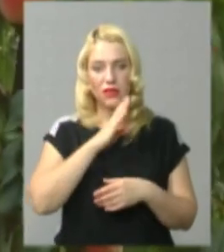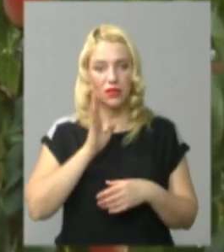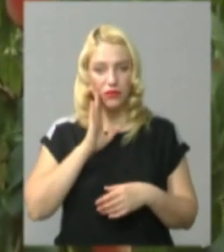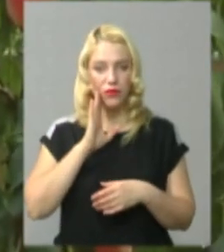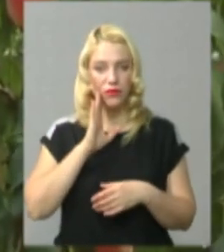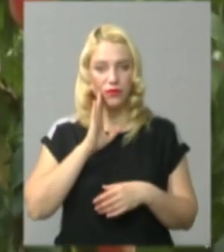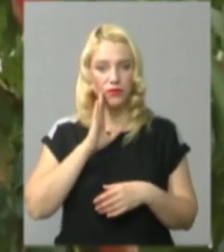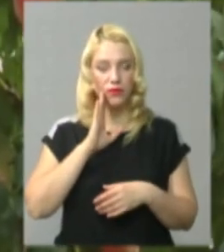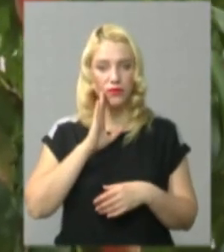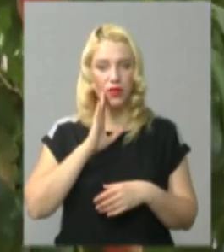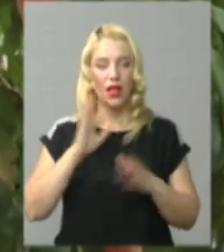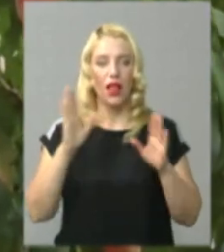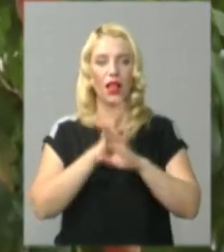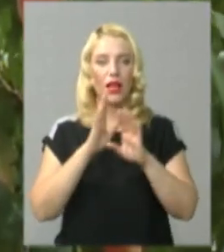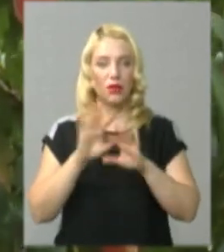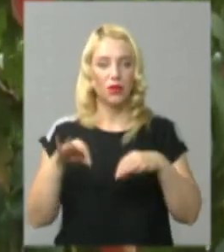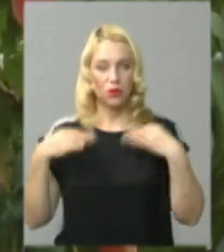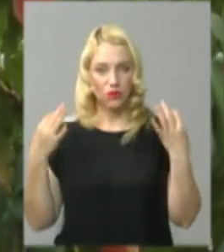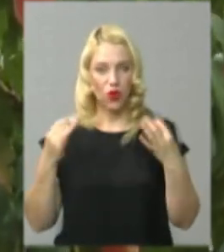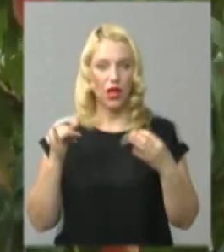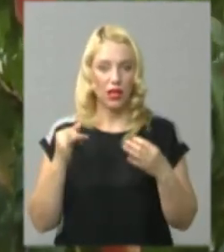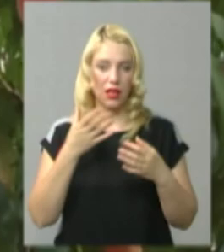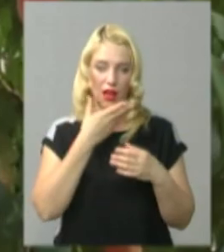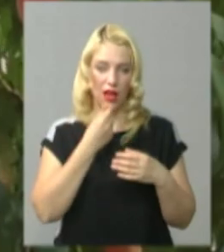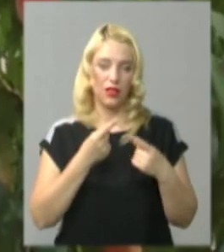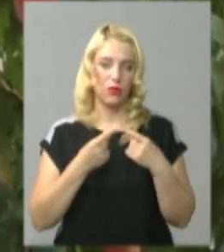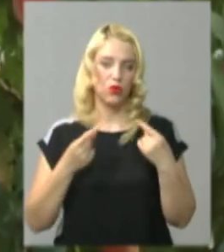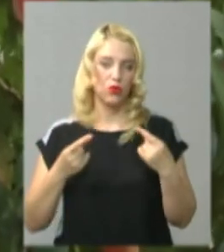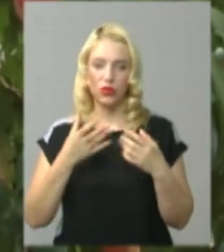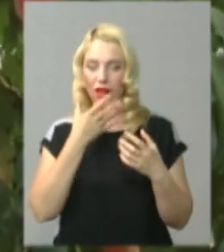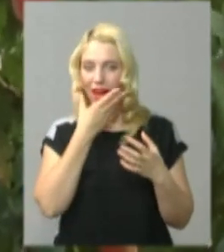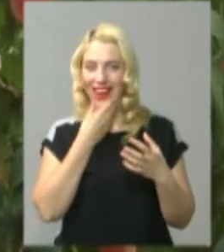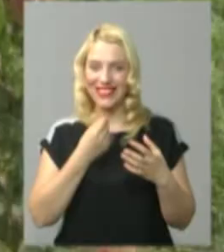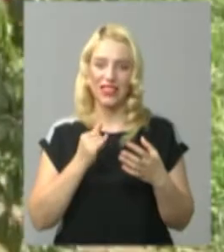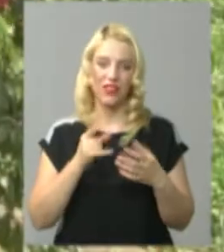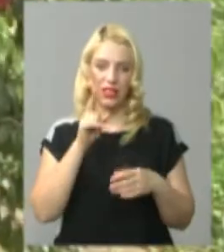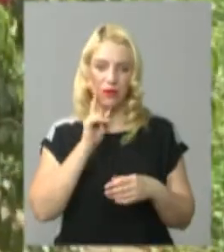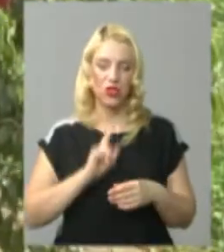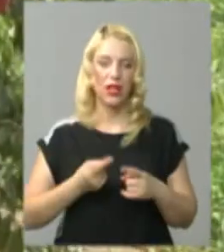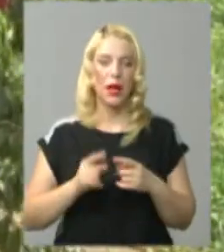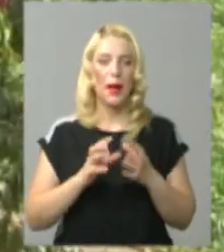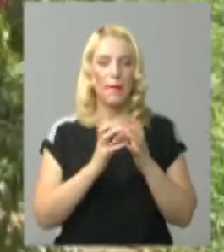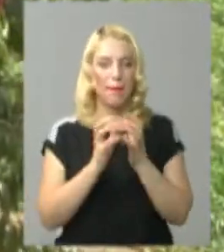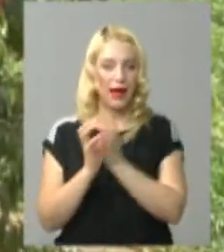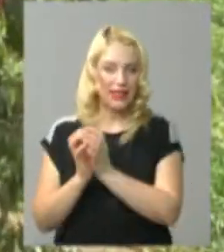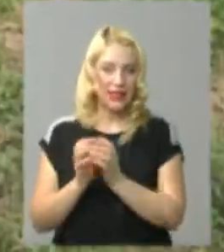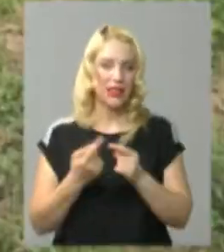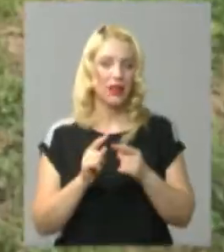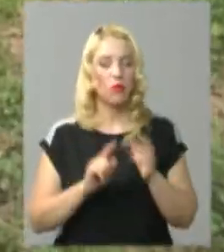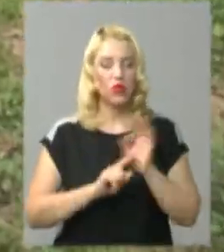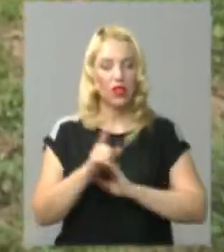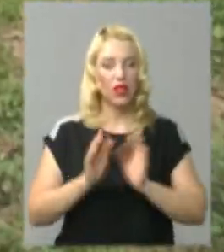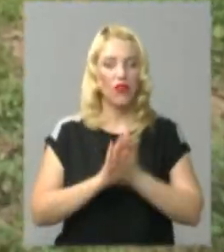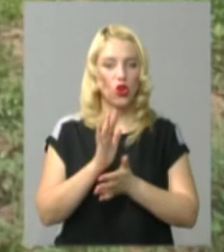клімат дозволяє і гарний продукт, красивий, вкусний. Персики вирощувати Олександр Свідерський